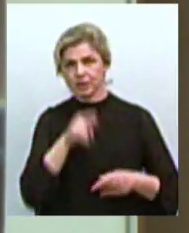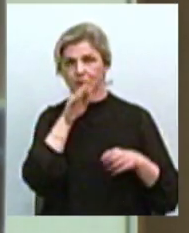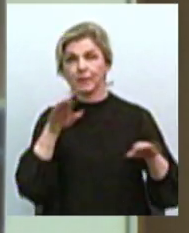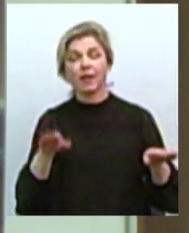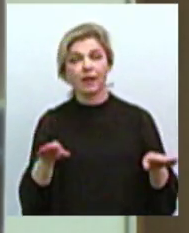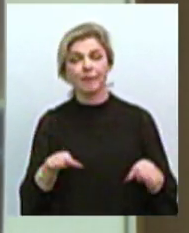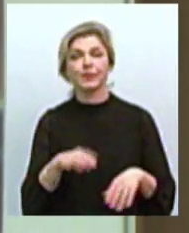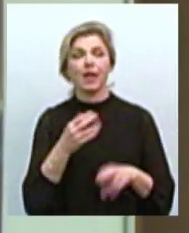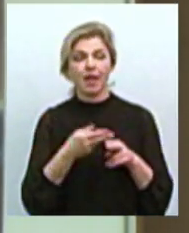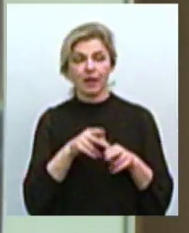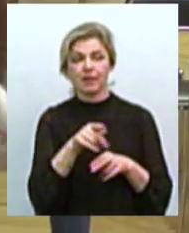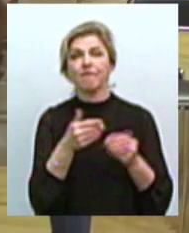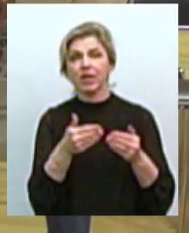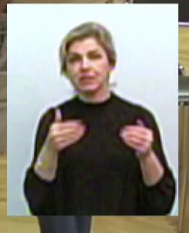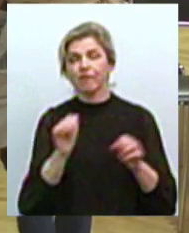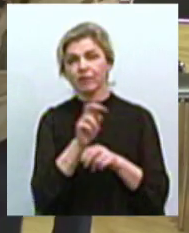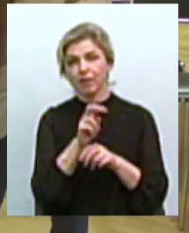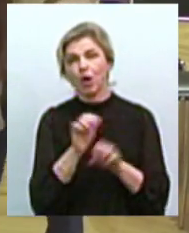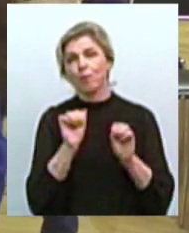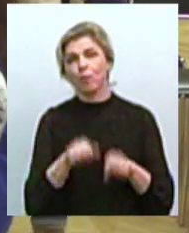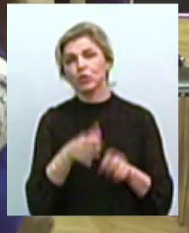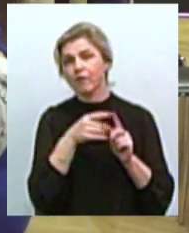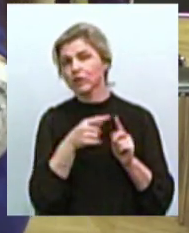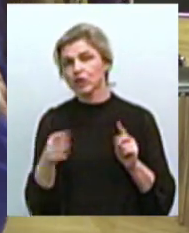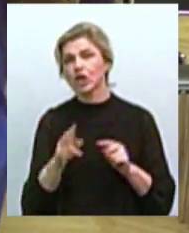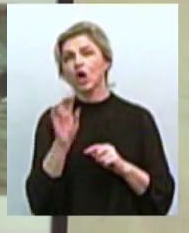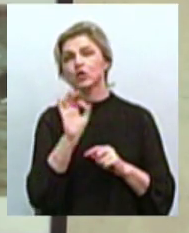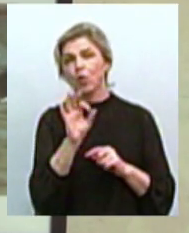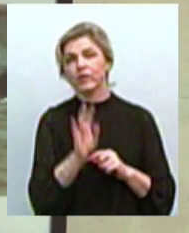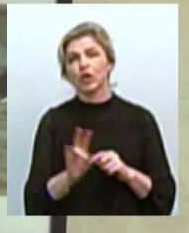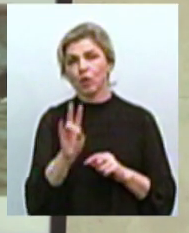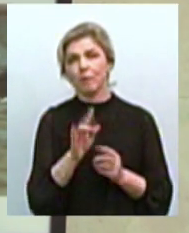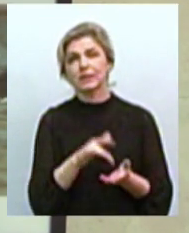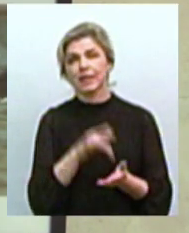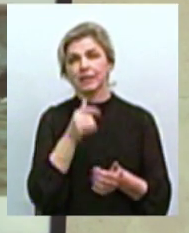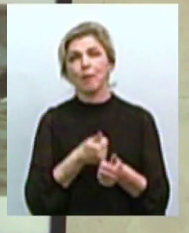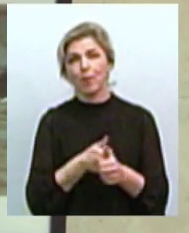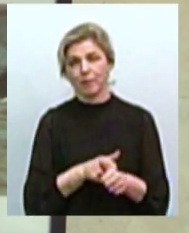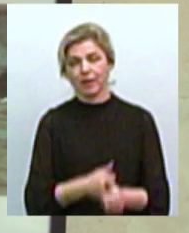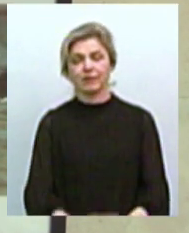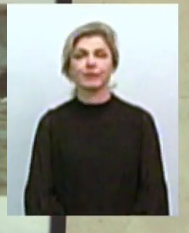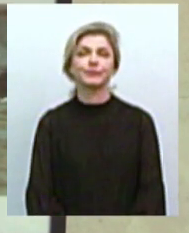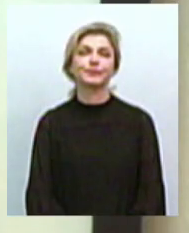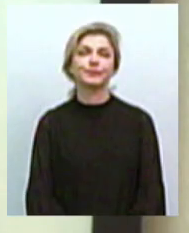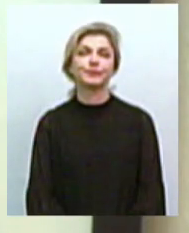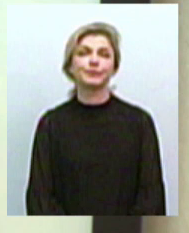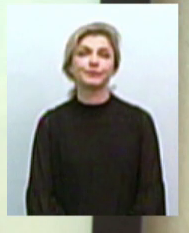Пташиною легію відвідувачі можуть побачити протягом жовтня-листопаду у Центральній бібліотеці імені Марка Крупівницького.